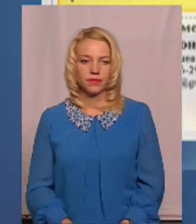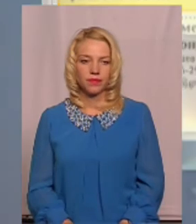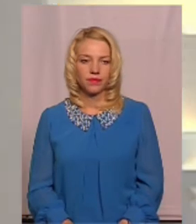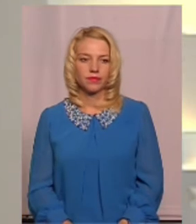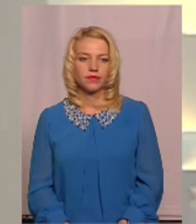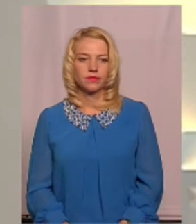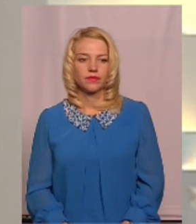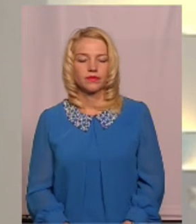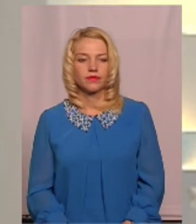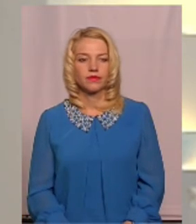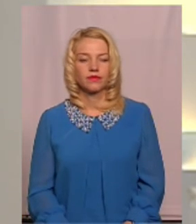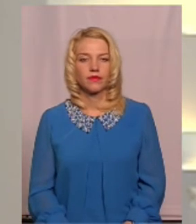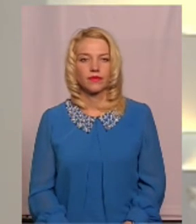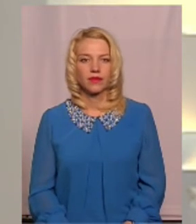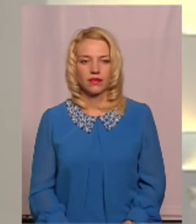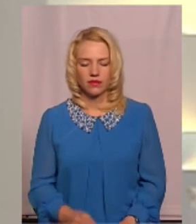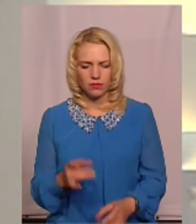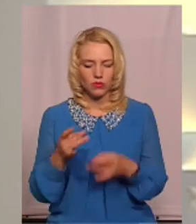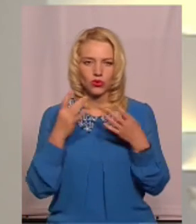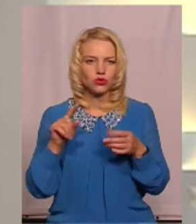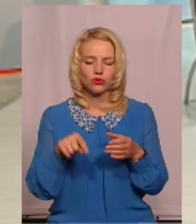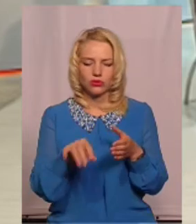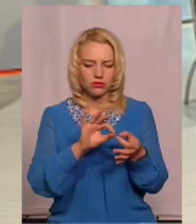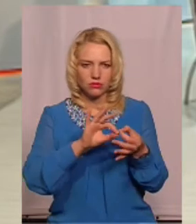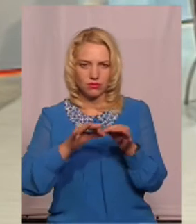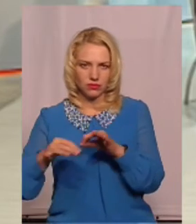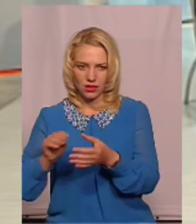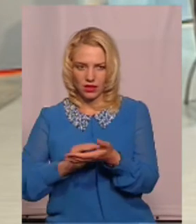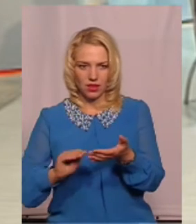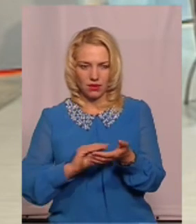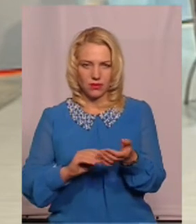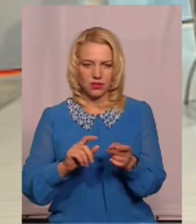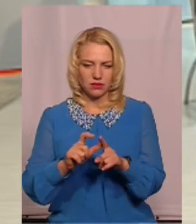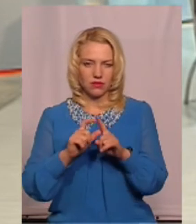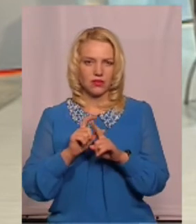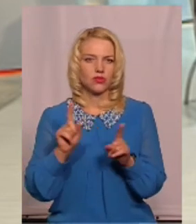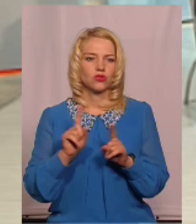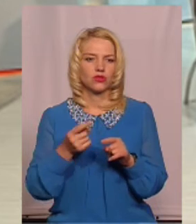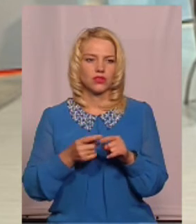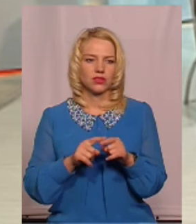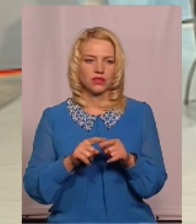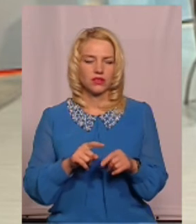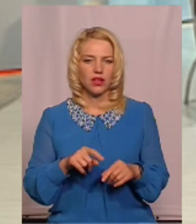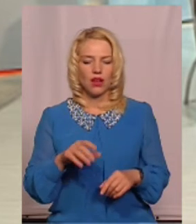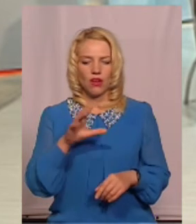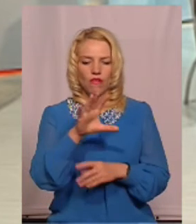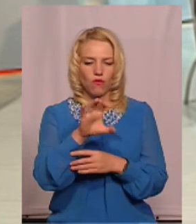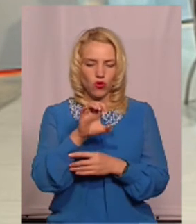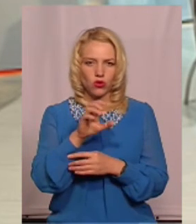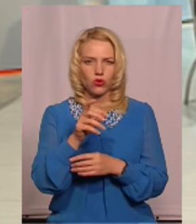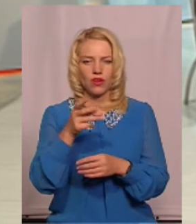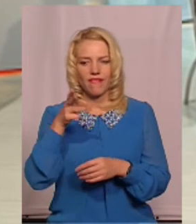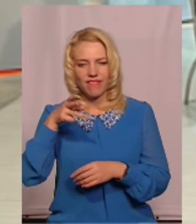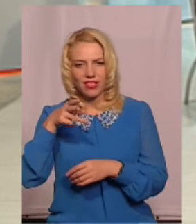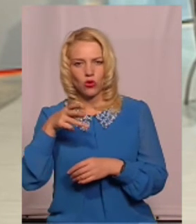Олександро, можете доступніше пояснити, що суддя нам відповів стосовно фото- і відеофіксації та